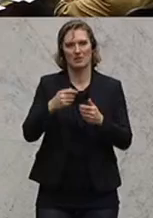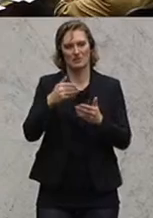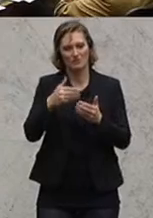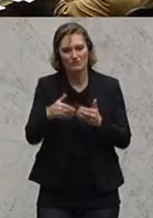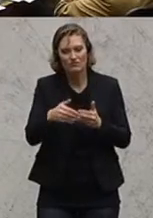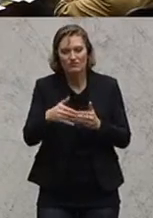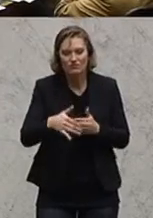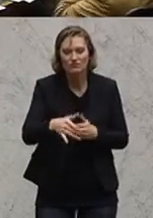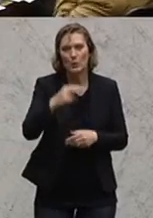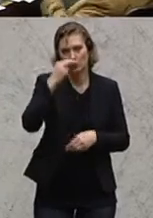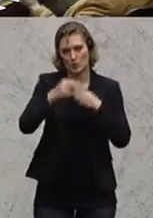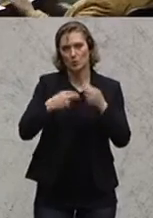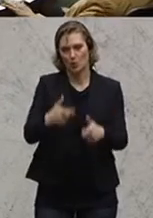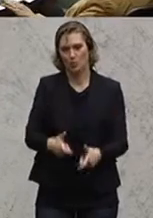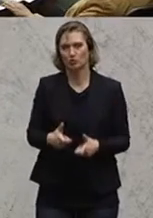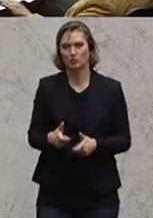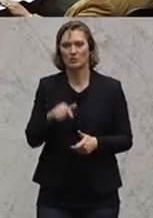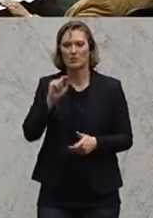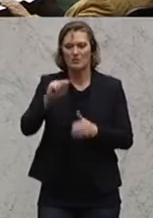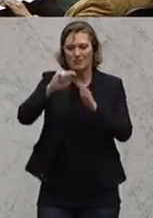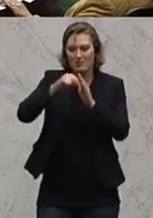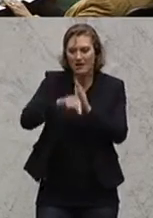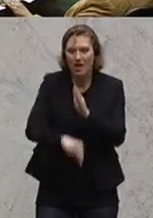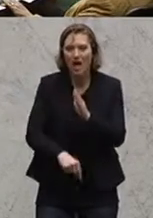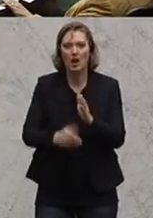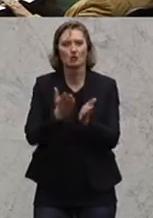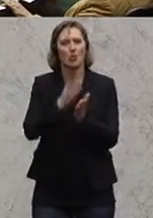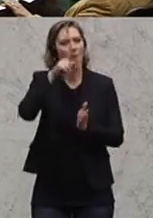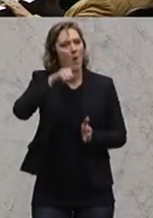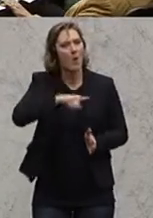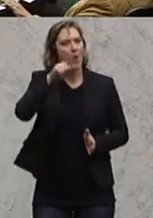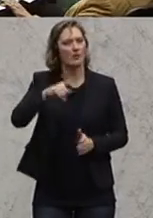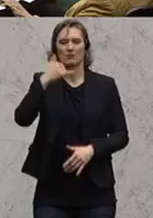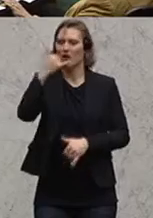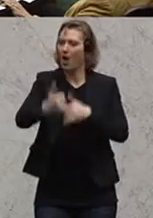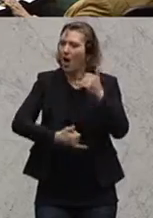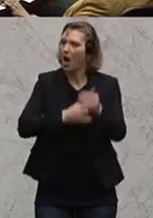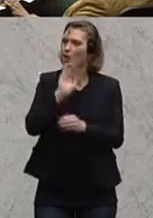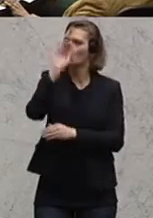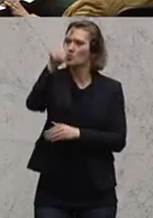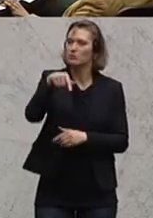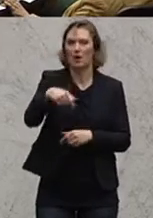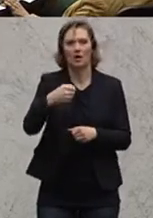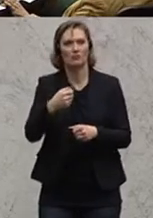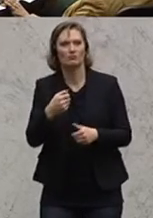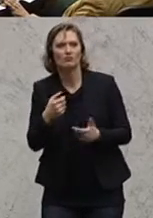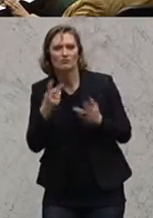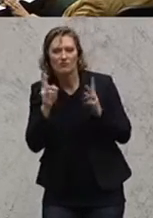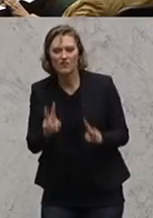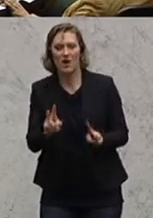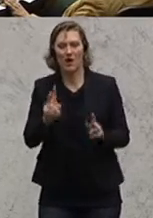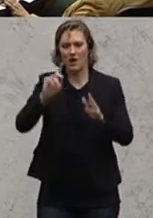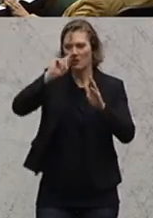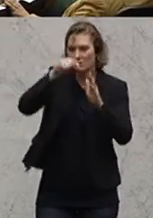Untersuchungsausschusses, der dort im Detail über Monate, über ein Jahr und eineinhalb Jahre, wenn es sein muss, hier entsprechend